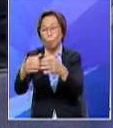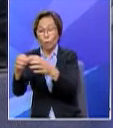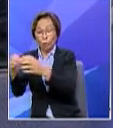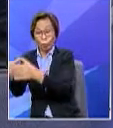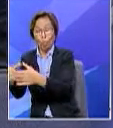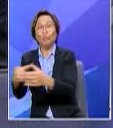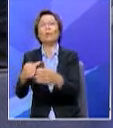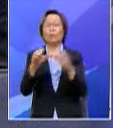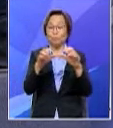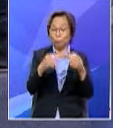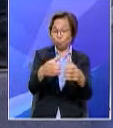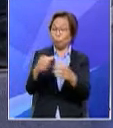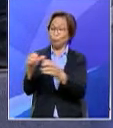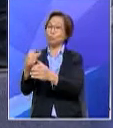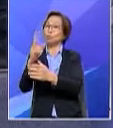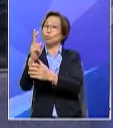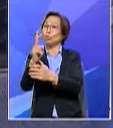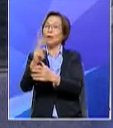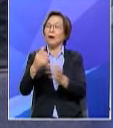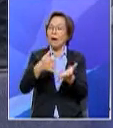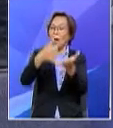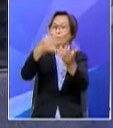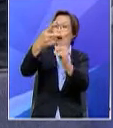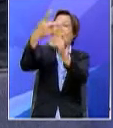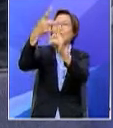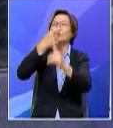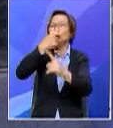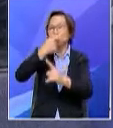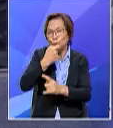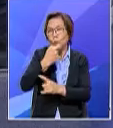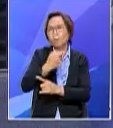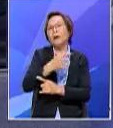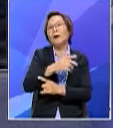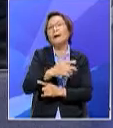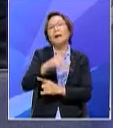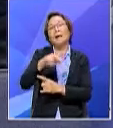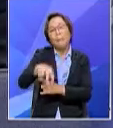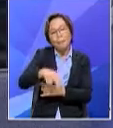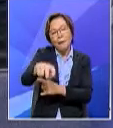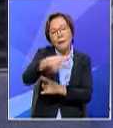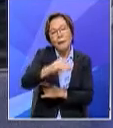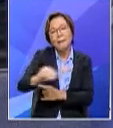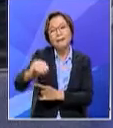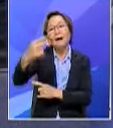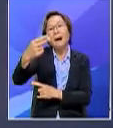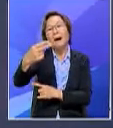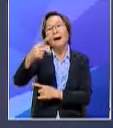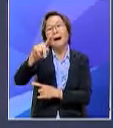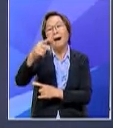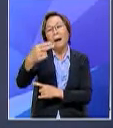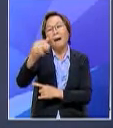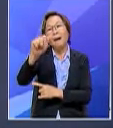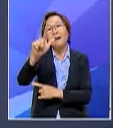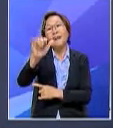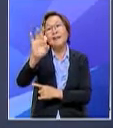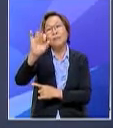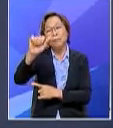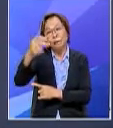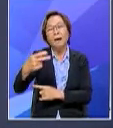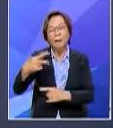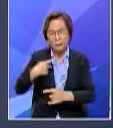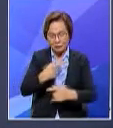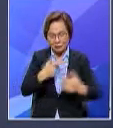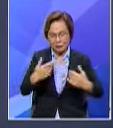kategori anugerah khas juri iaitu anugerah kembara dan khalifah jadi kalau kita tengok di situ kita ada